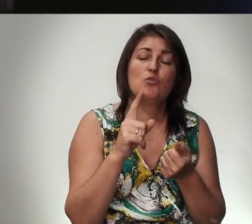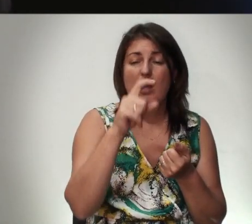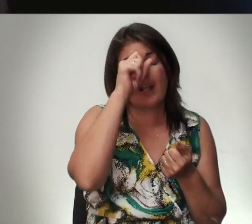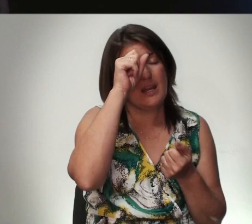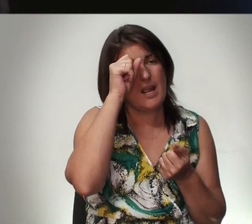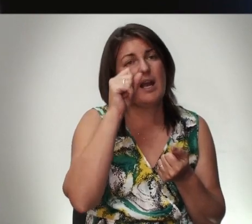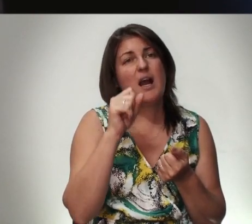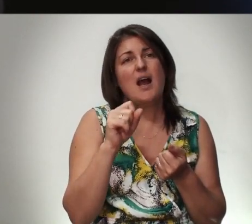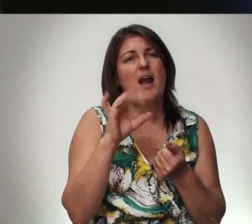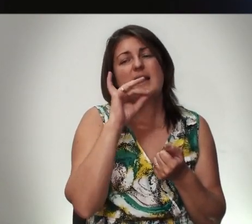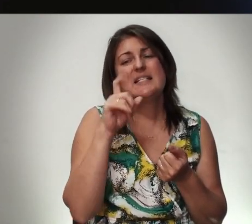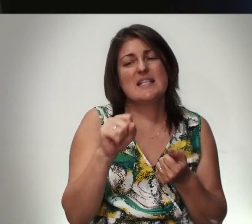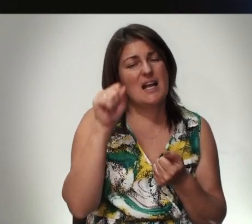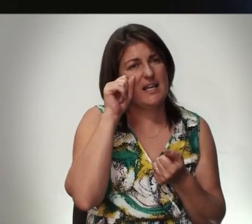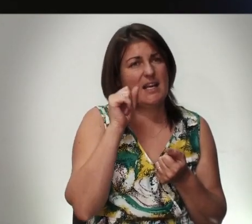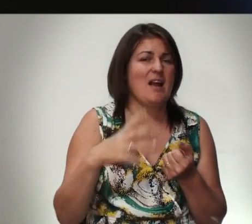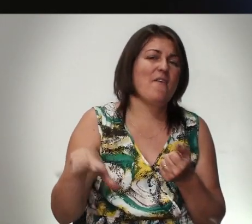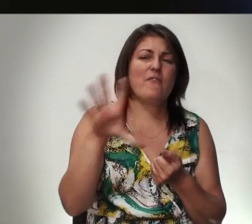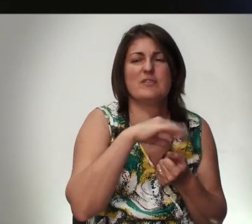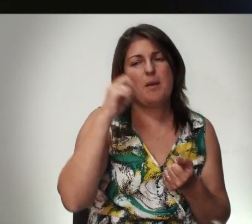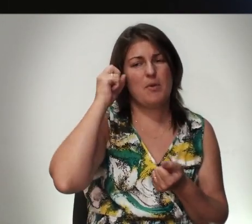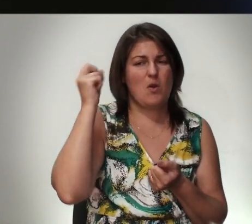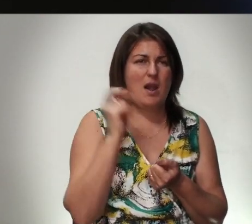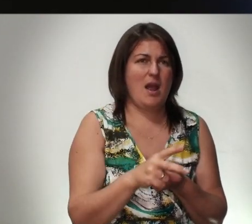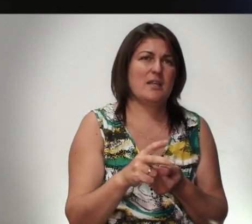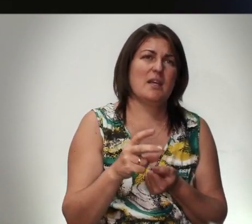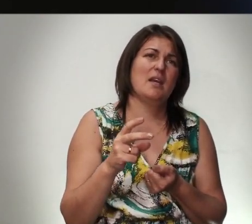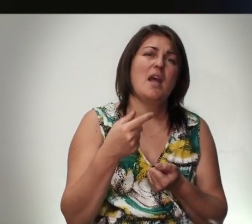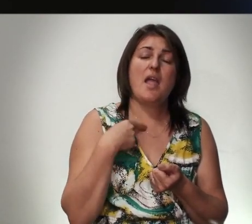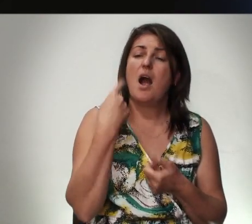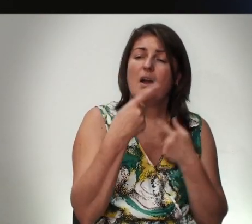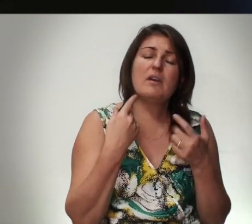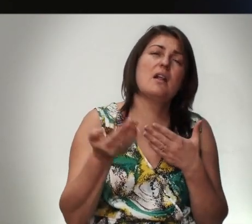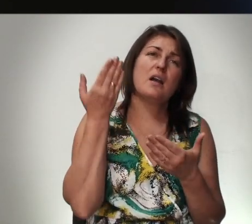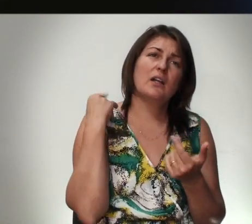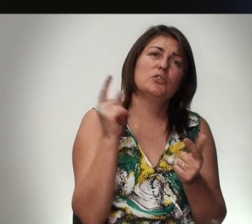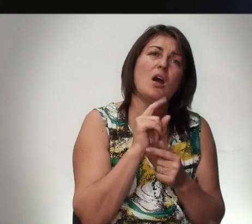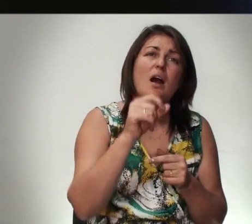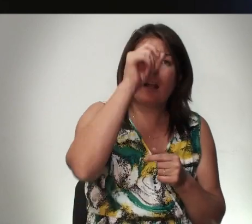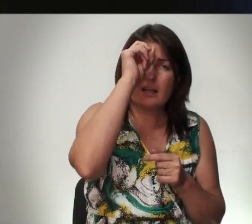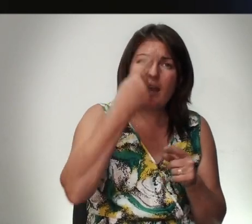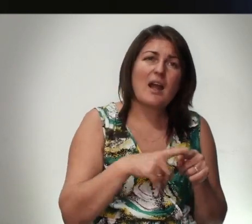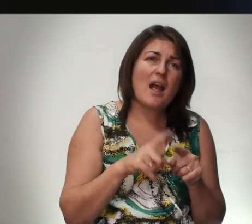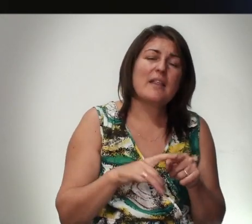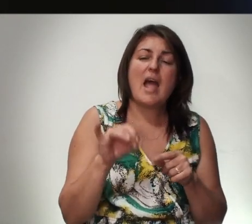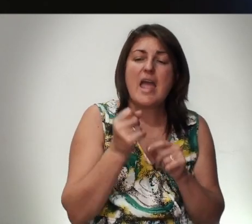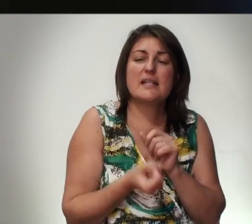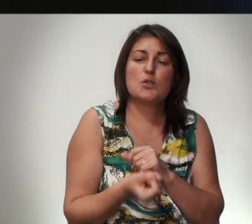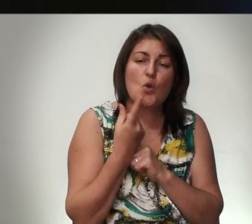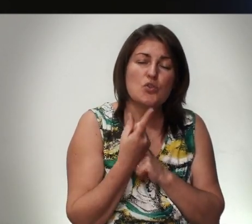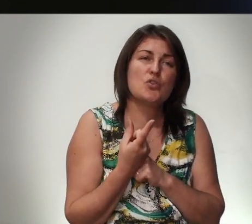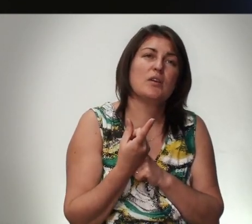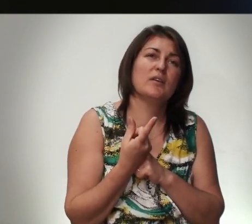Грех Из-за Греха Все Проклятия Я Говорил Раньше Что Грех Это Источник